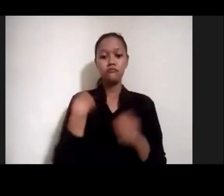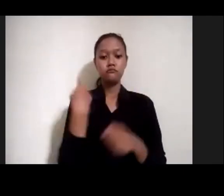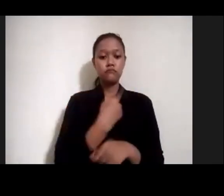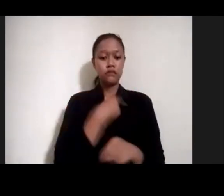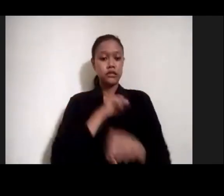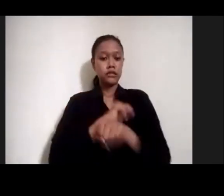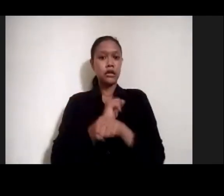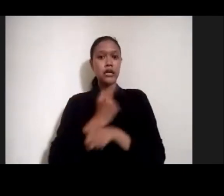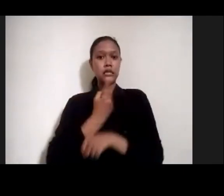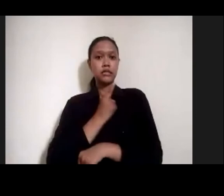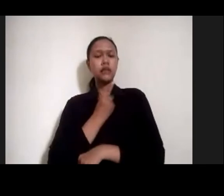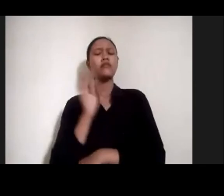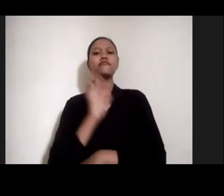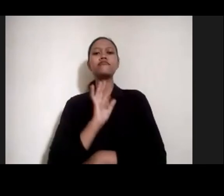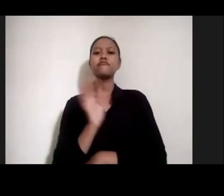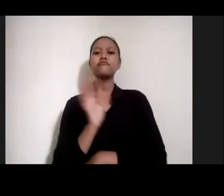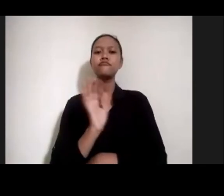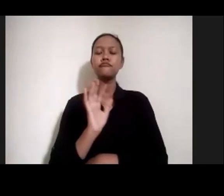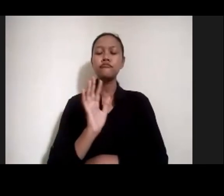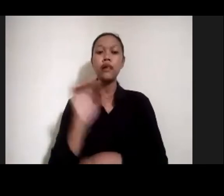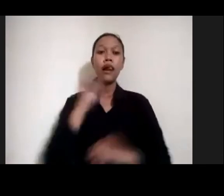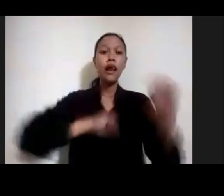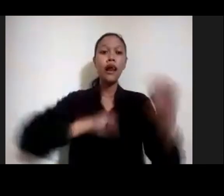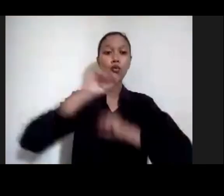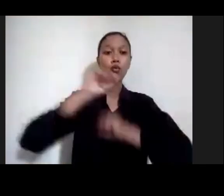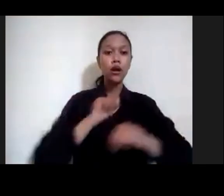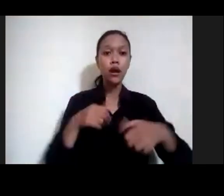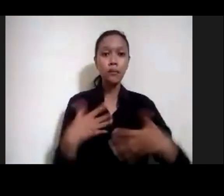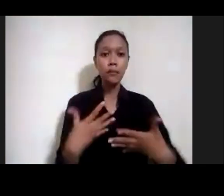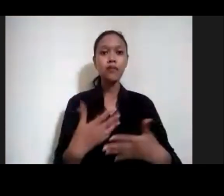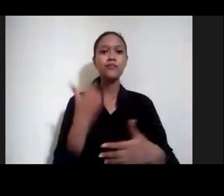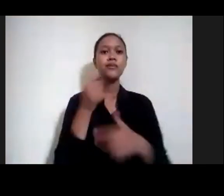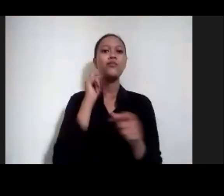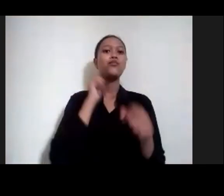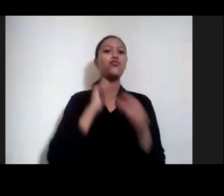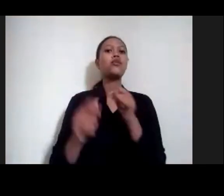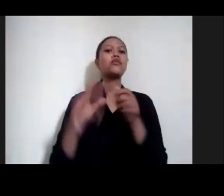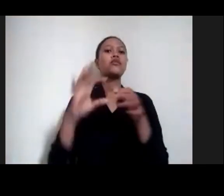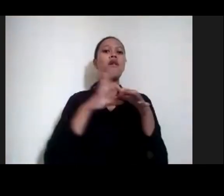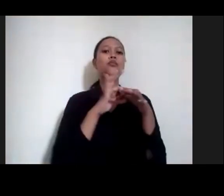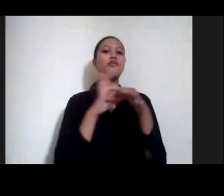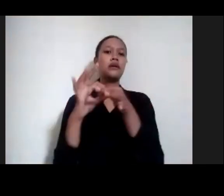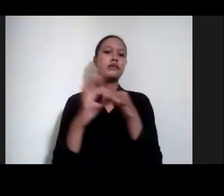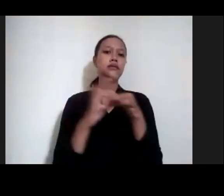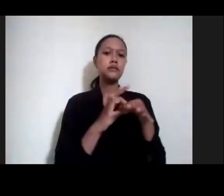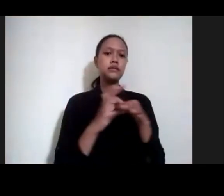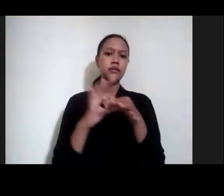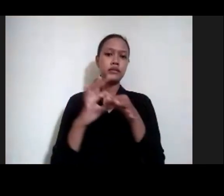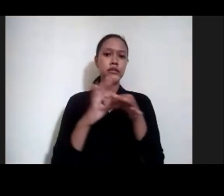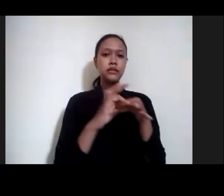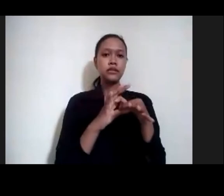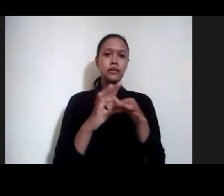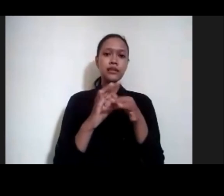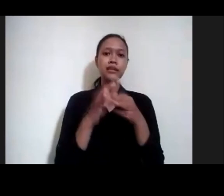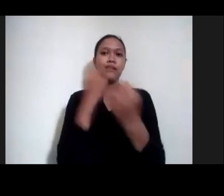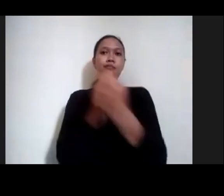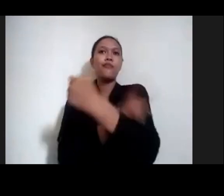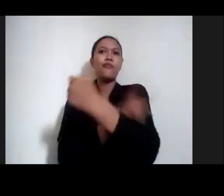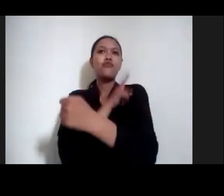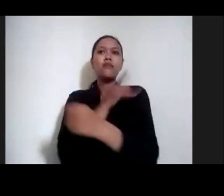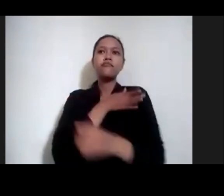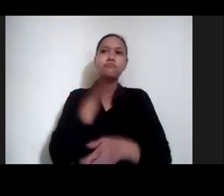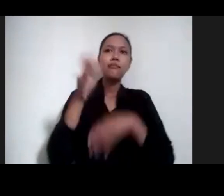Kita yang harus dilakukan adalah bikin kolaborasi, lintas kemampuan, lintas